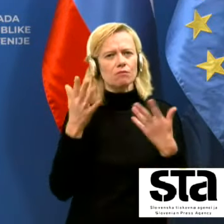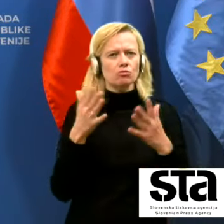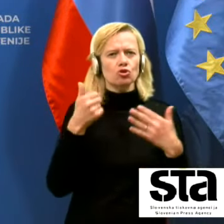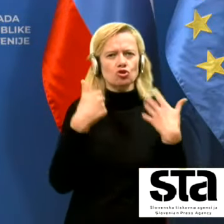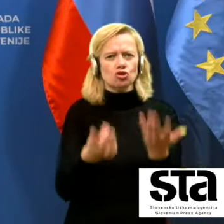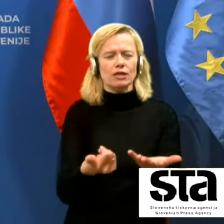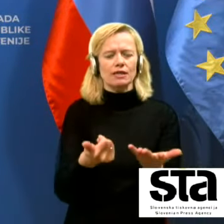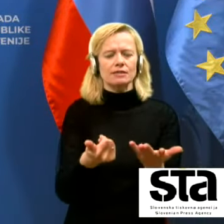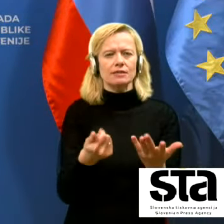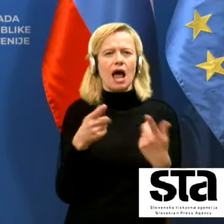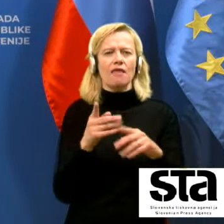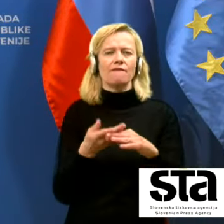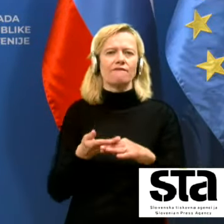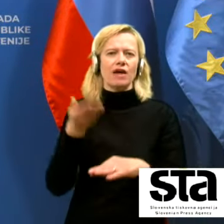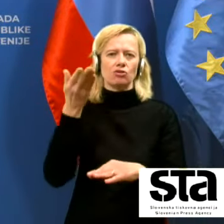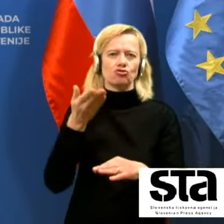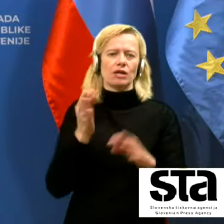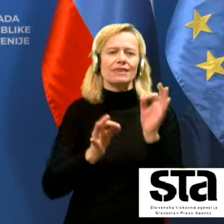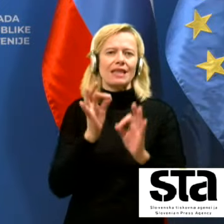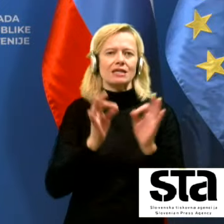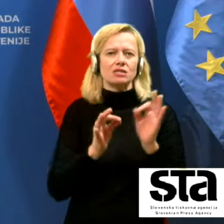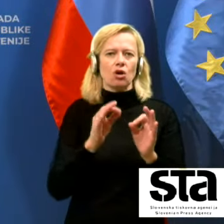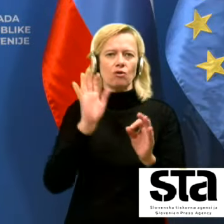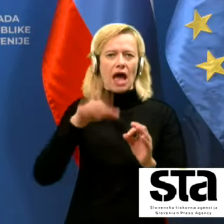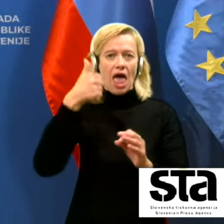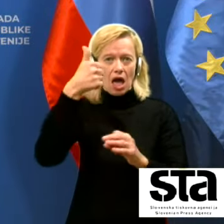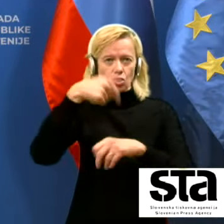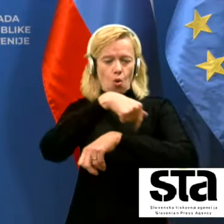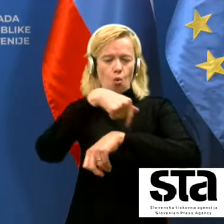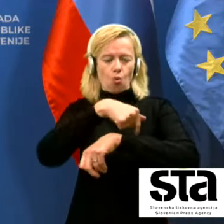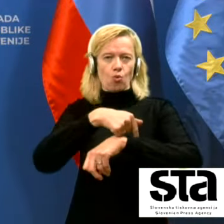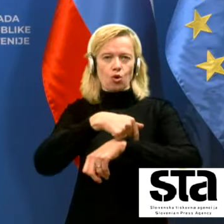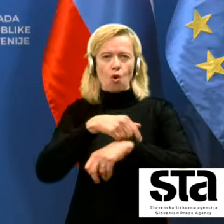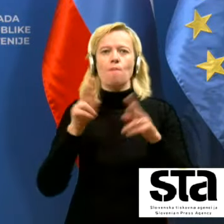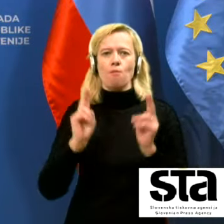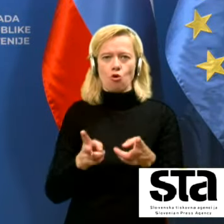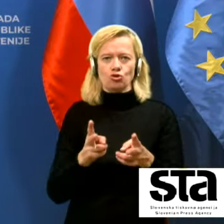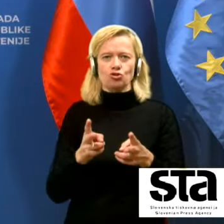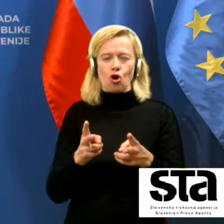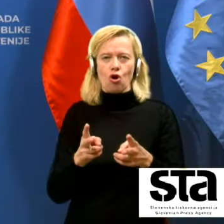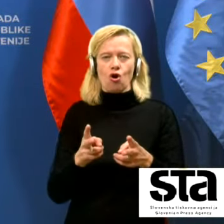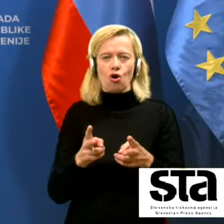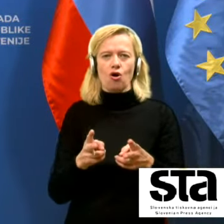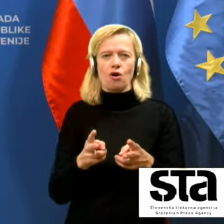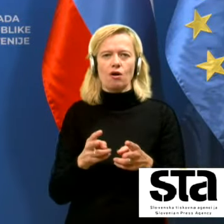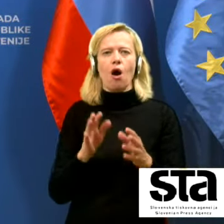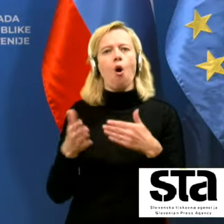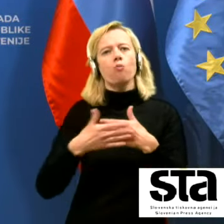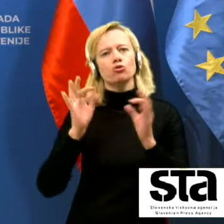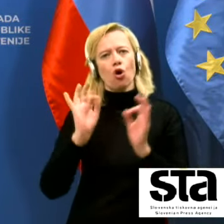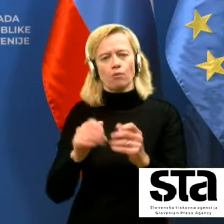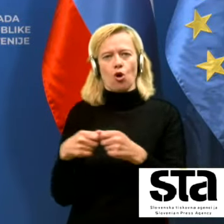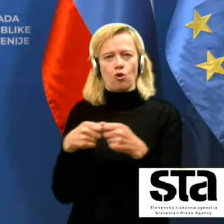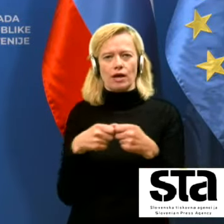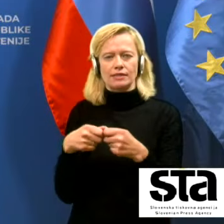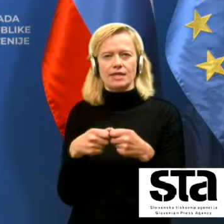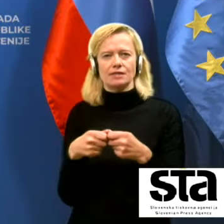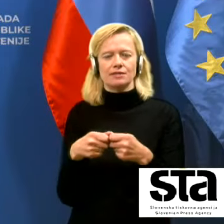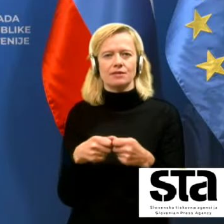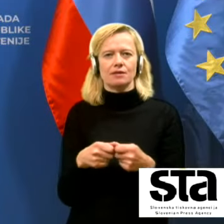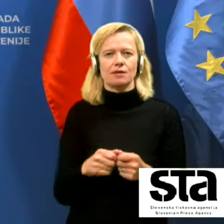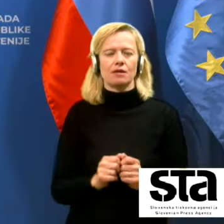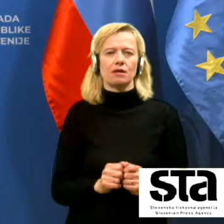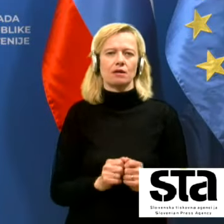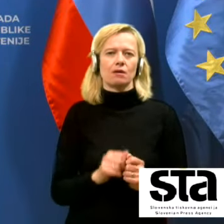60 ali pa nekaj več testov na uro možnih ob dobri organizaciji in da bo pač pred vidoma,